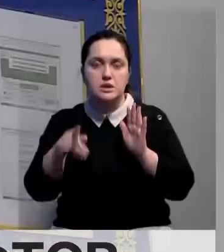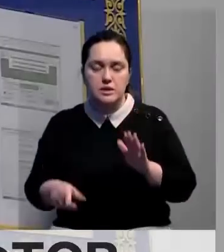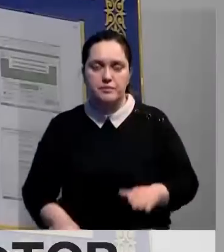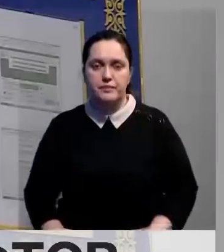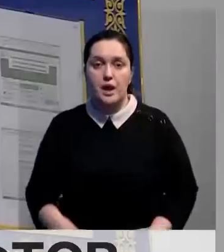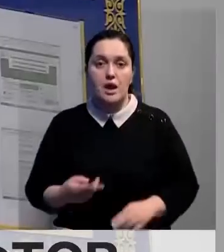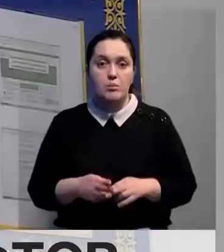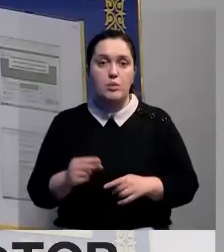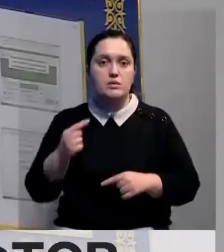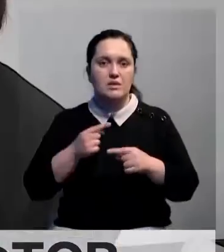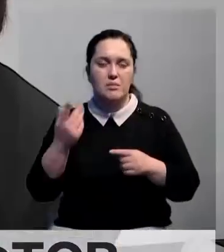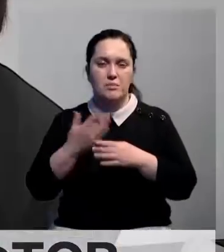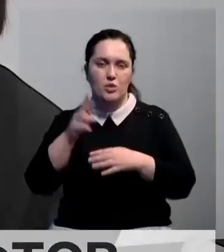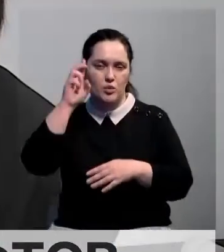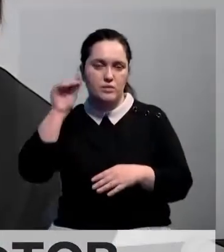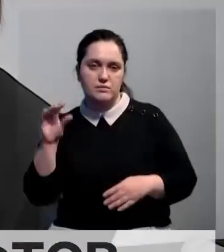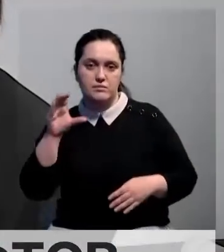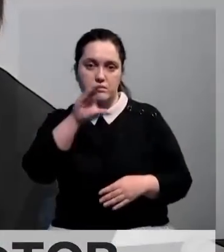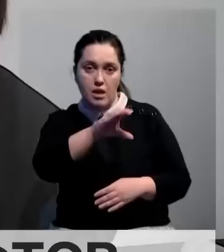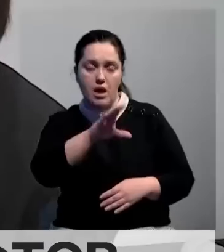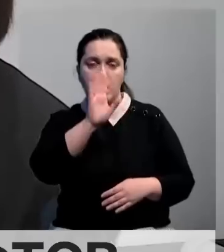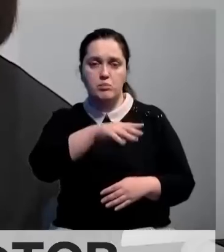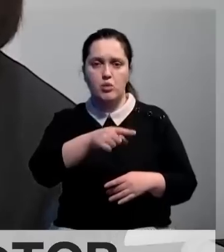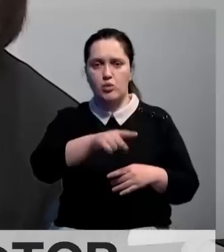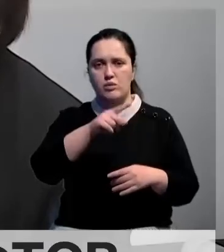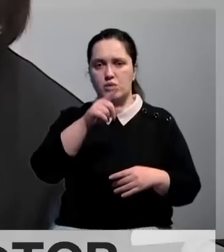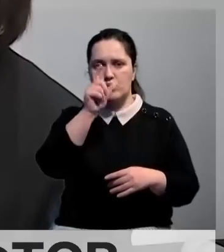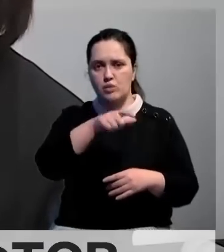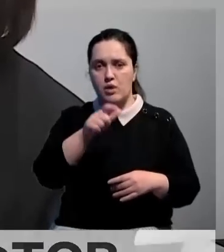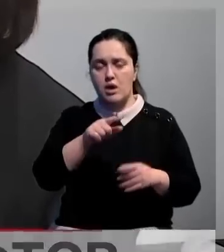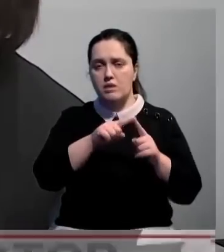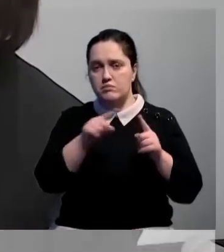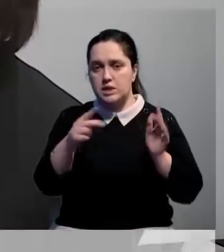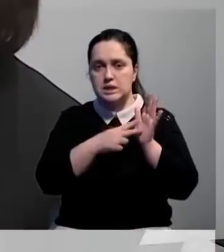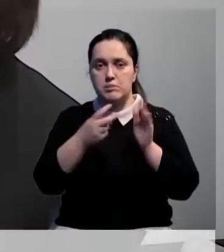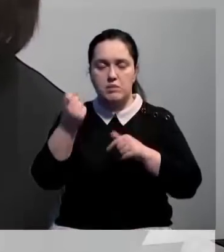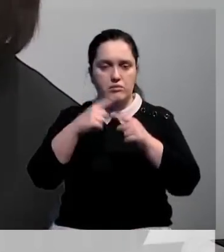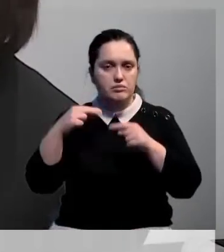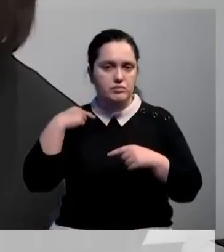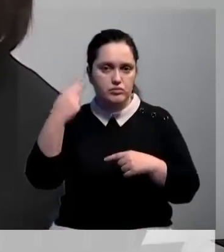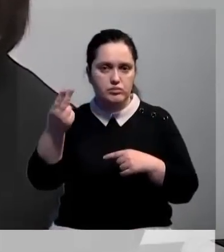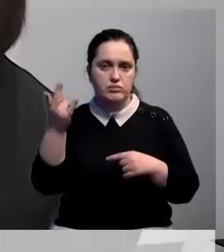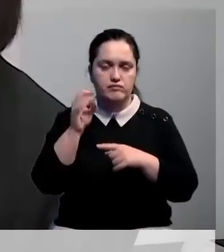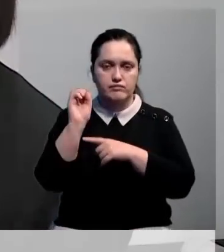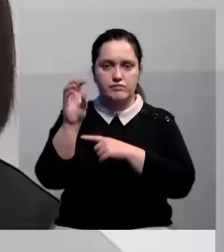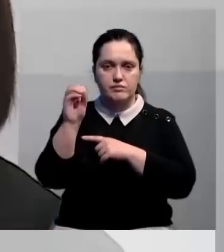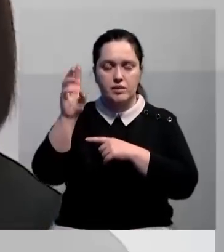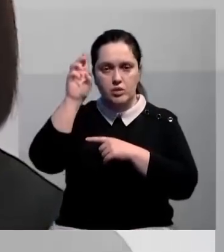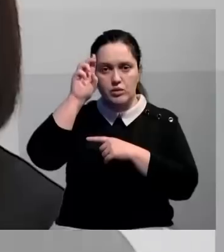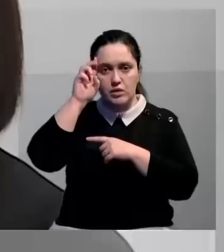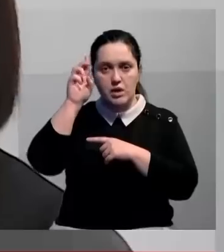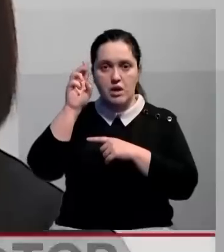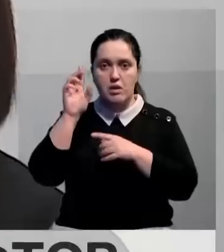возвратные деньги. Там идет 0,1% на кредитной основе. Потом жители в течение 7 лет должны будут возвратить данные средства в бюджет.